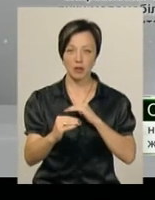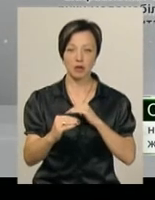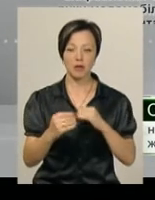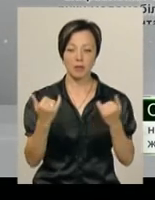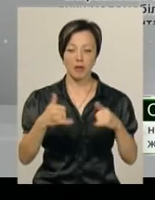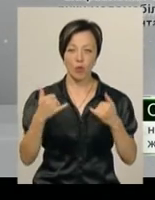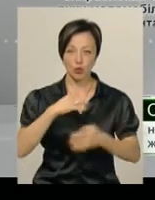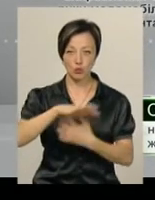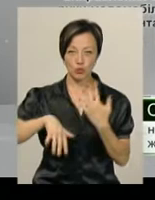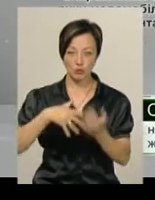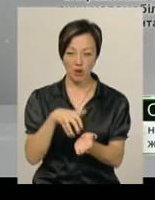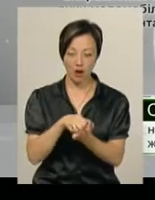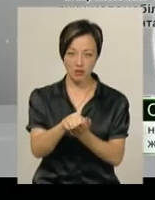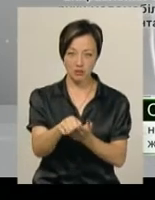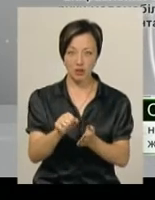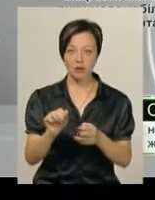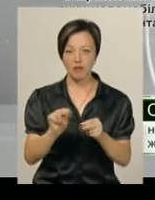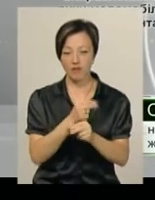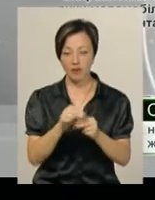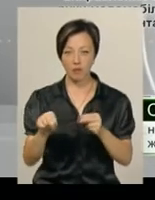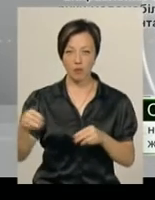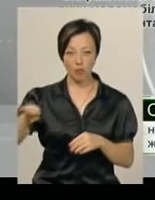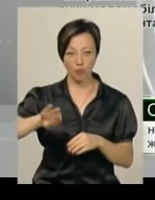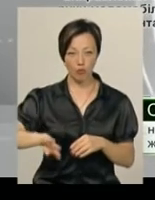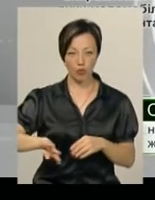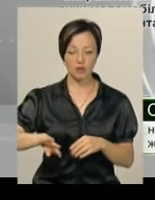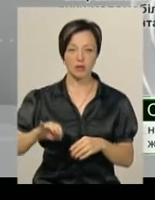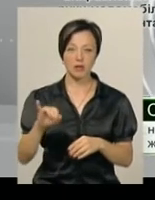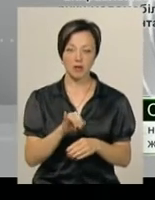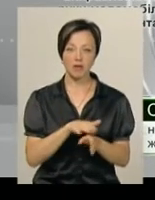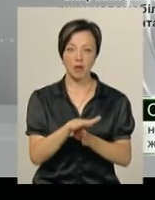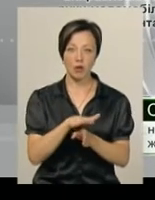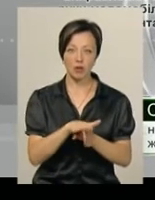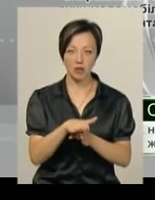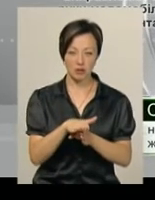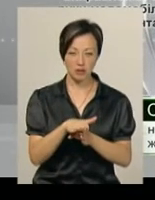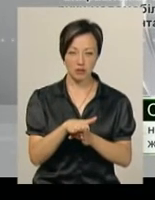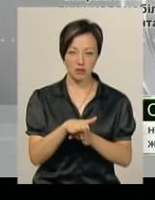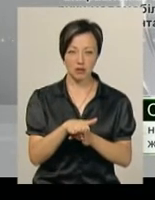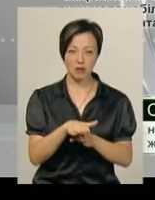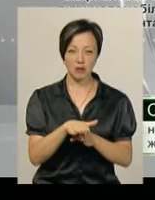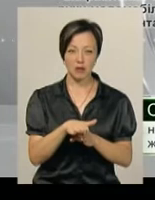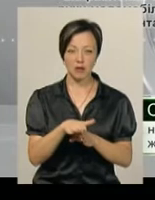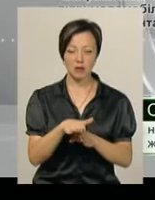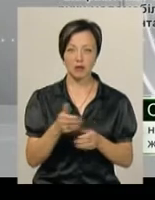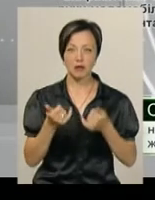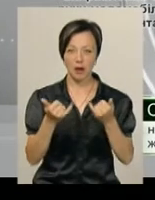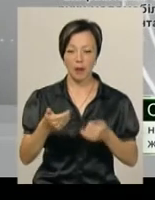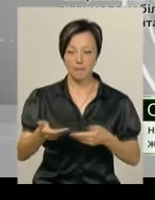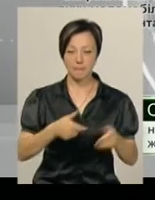суміші, асфальтоукладником, виправлення бортів і виконанням пониження на пішохідних переходах для